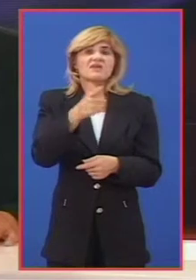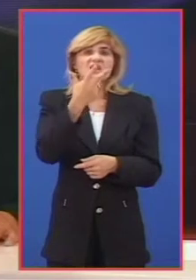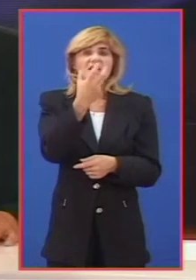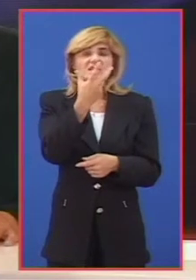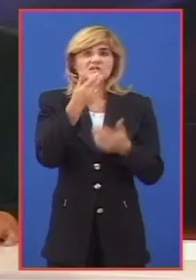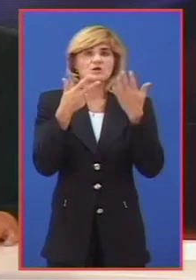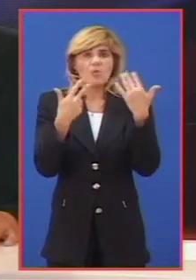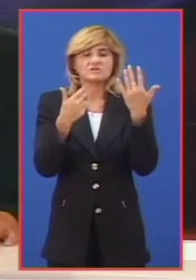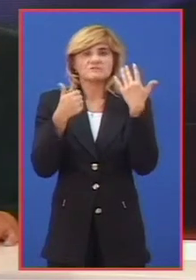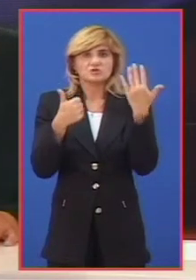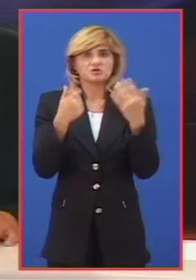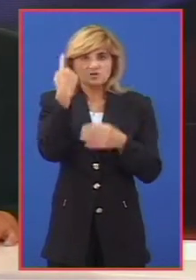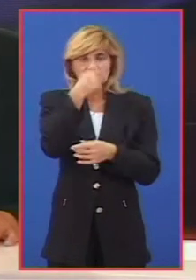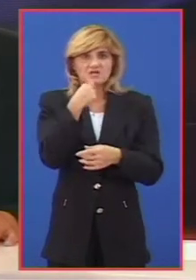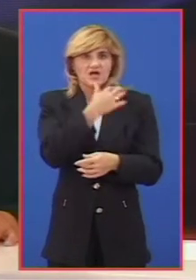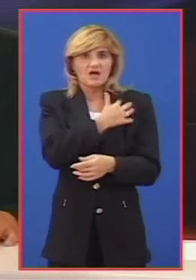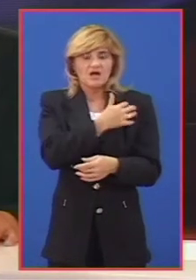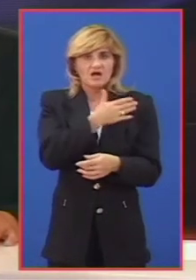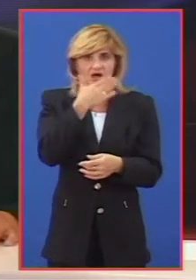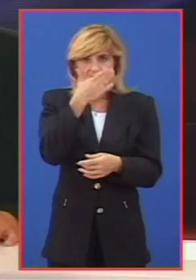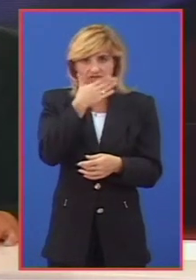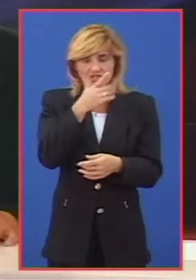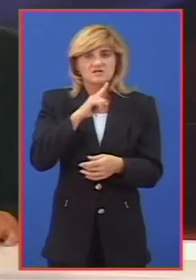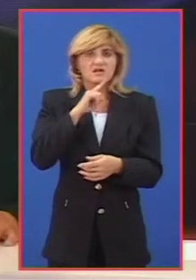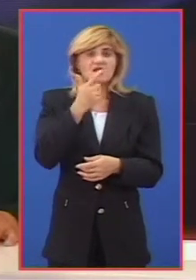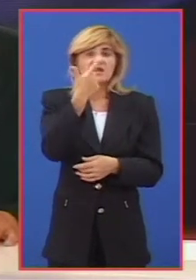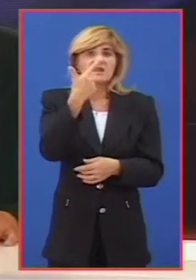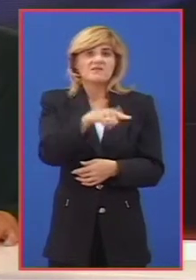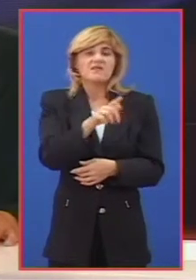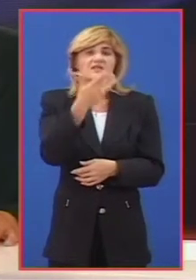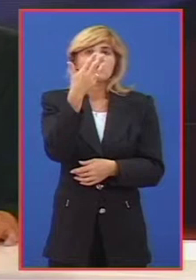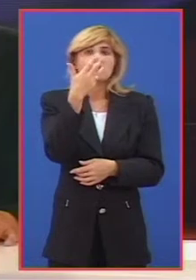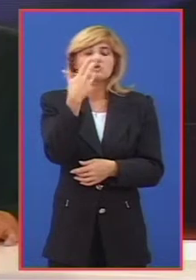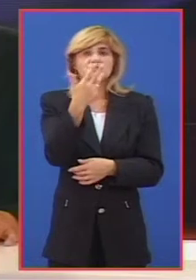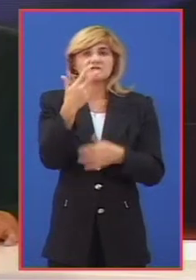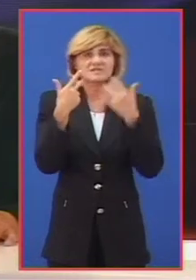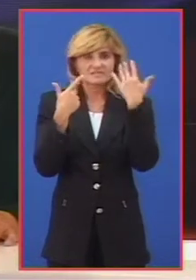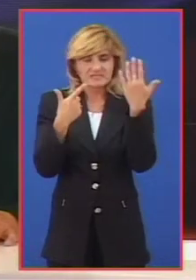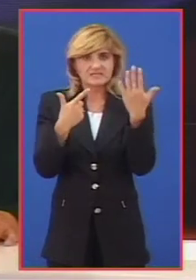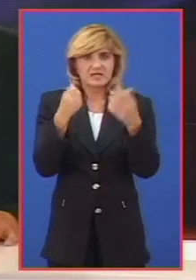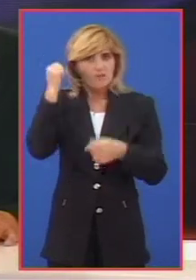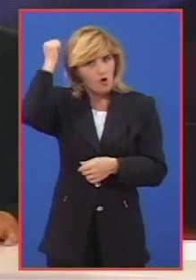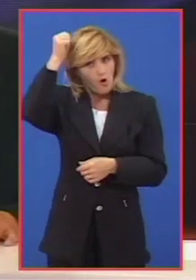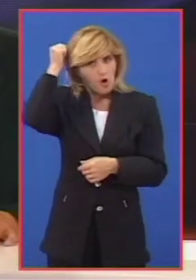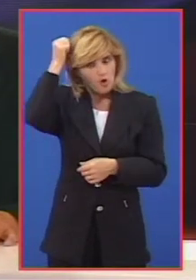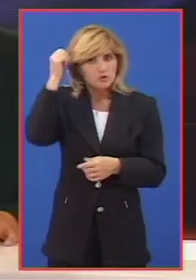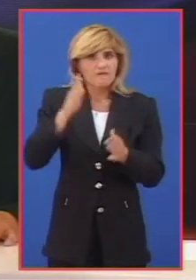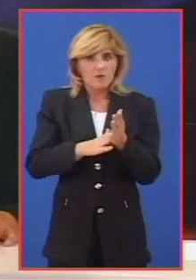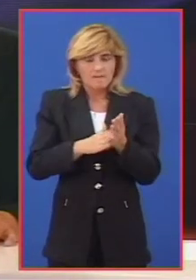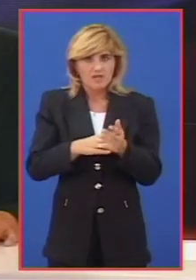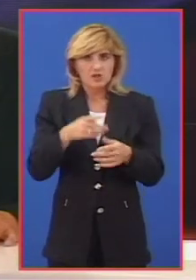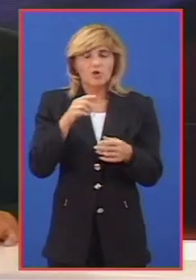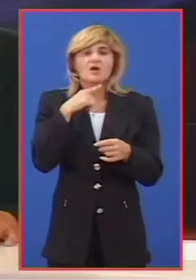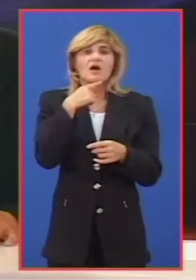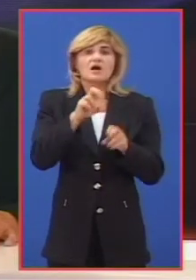2386 iz Hrvatske i 2047 osoba s Kosova i Metohije prenosi B92.